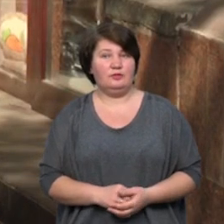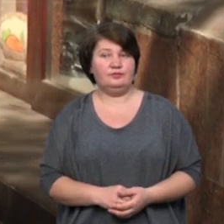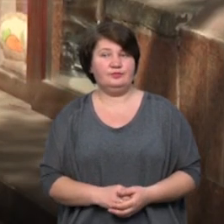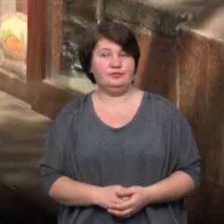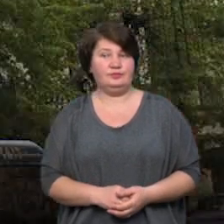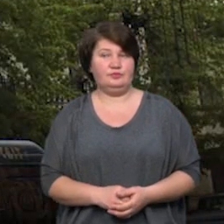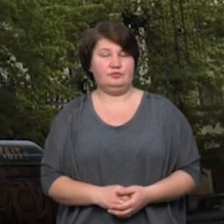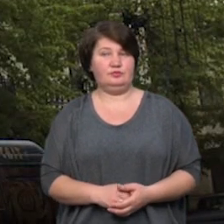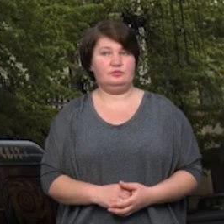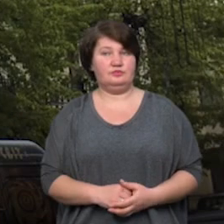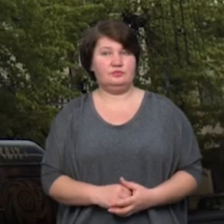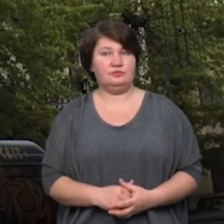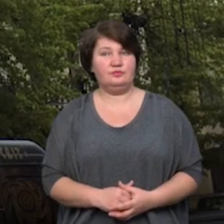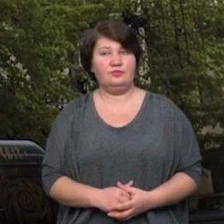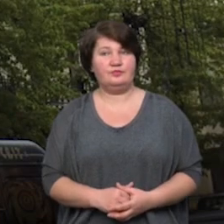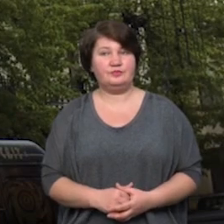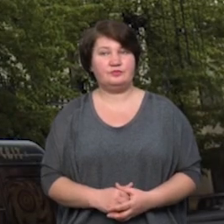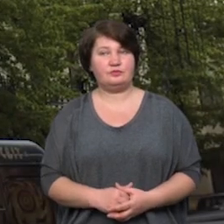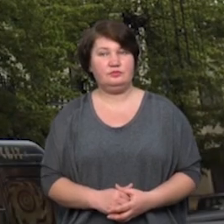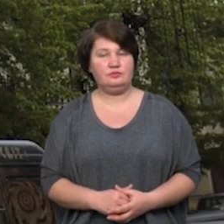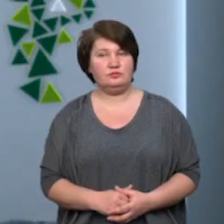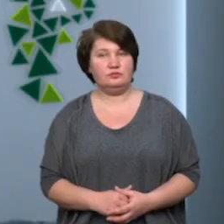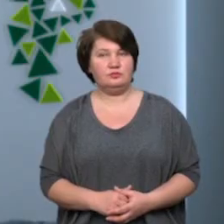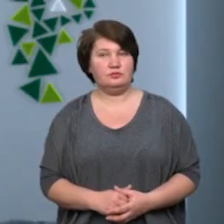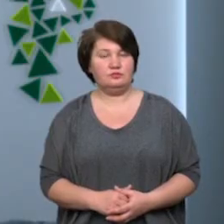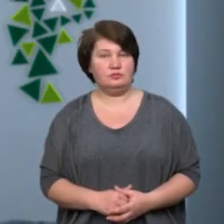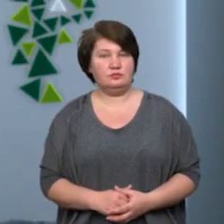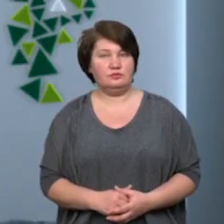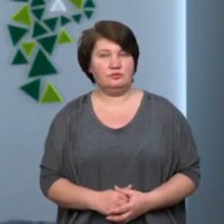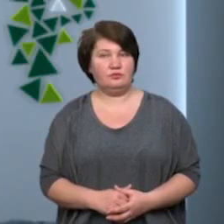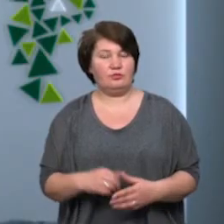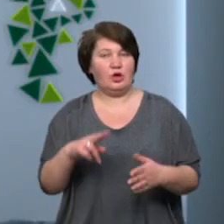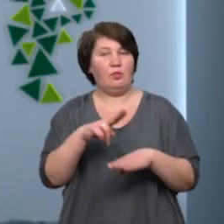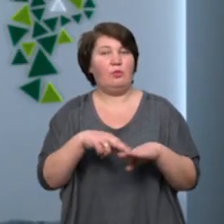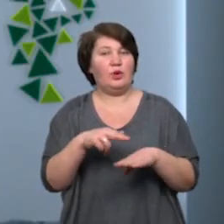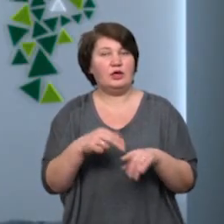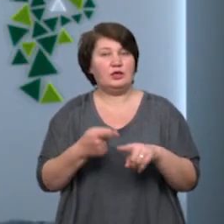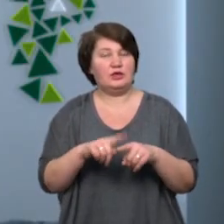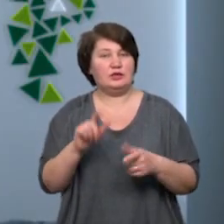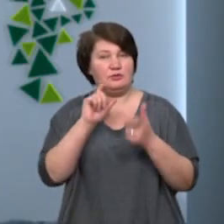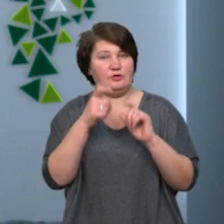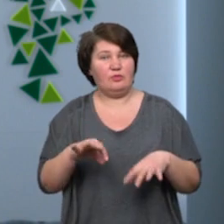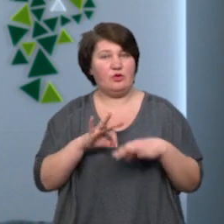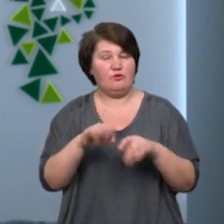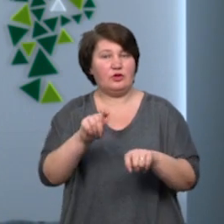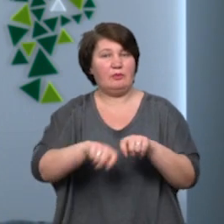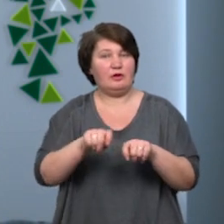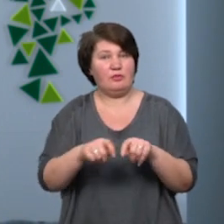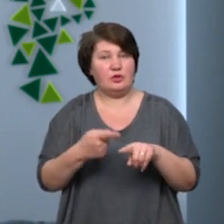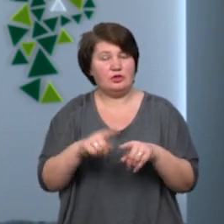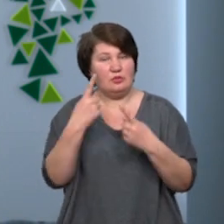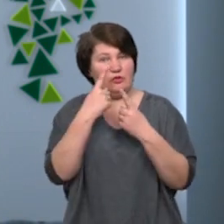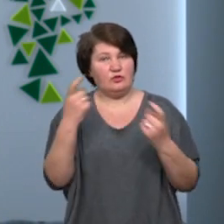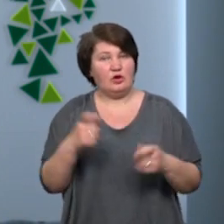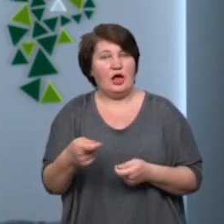Новини на Суспільному. Івано-Франківськ. Поліція за даними зверненнями проводить перевірку. Про це повідомила